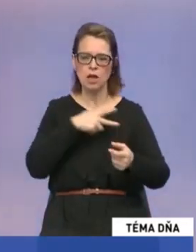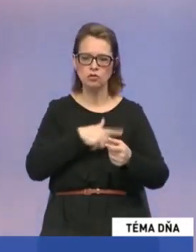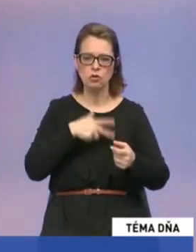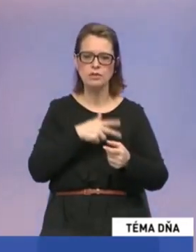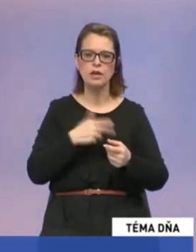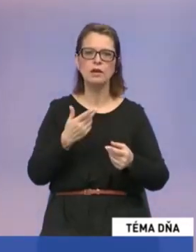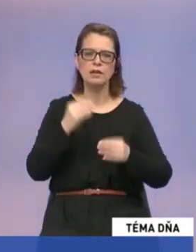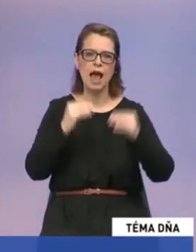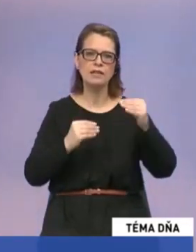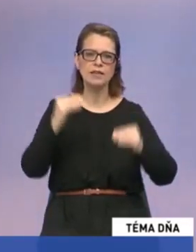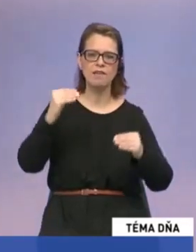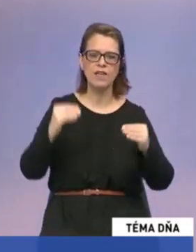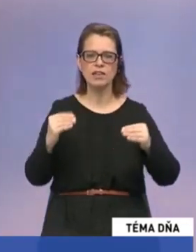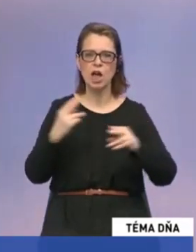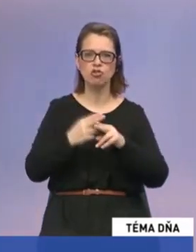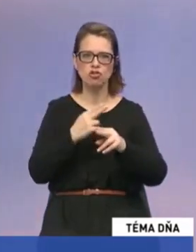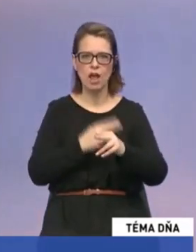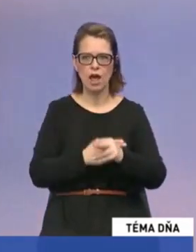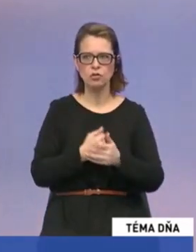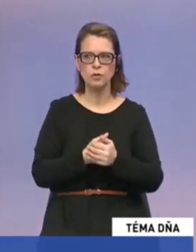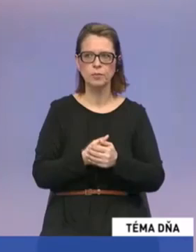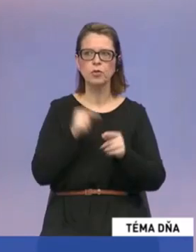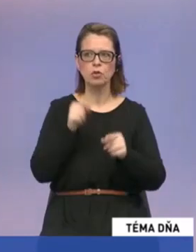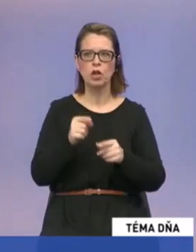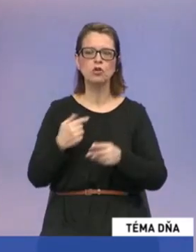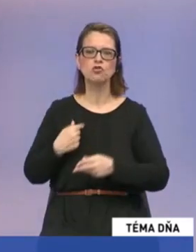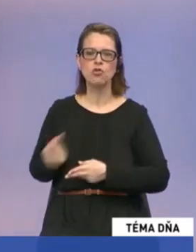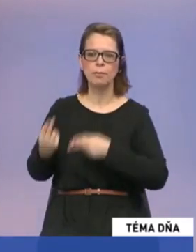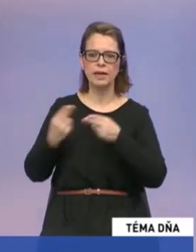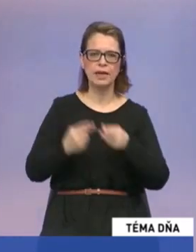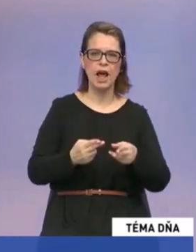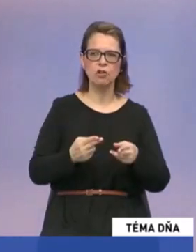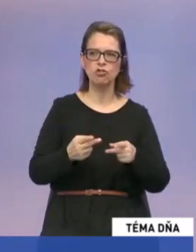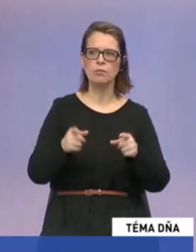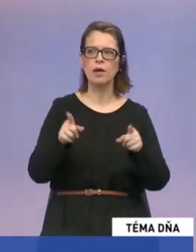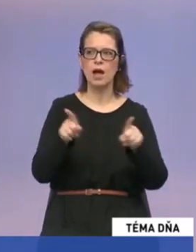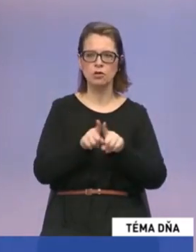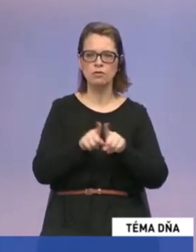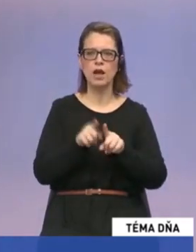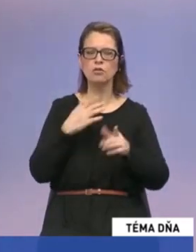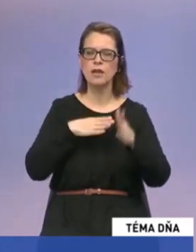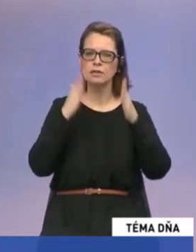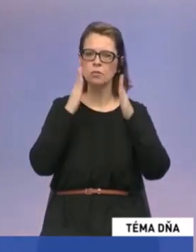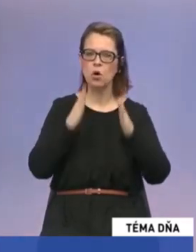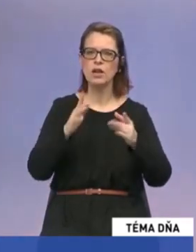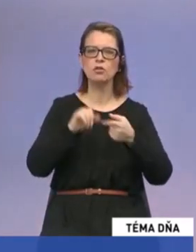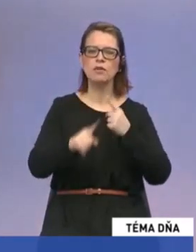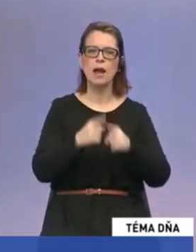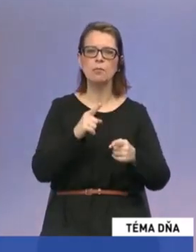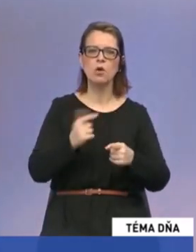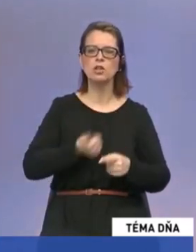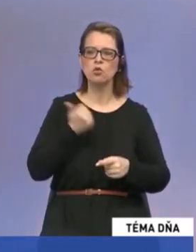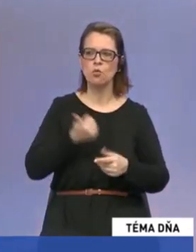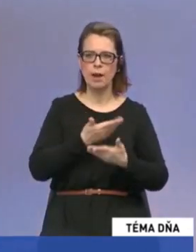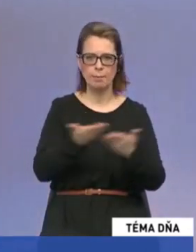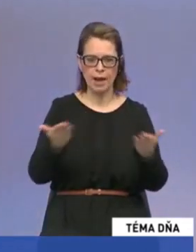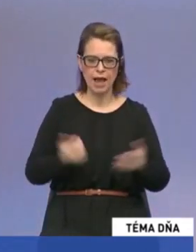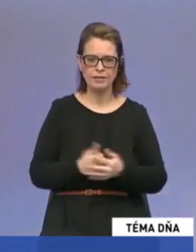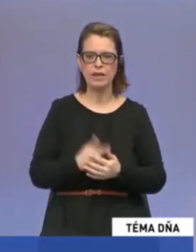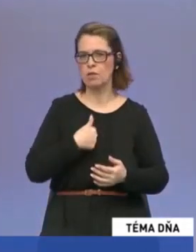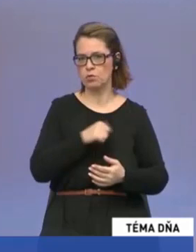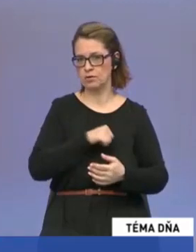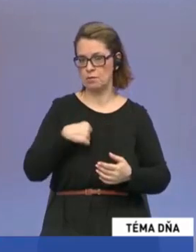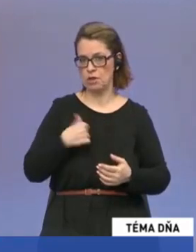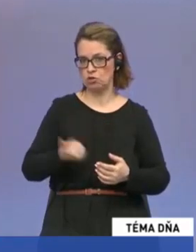nastavenia štátu. Takže to je to, čo prinášam zároveň. Samozrejme sa chcem orientovať aj na politiku pre mladých, keďže sama som